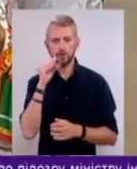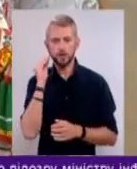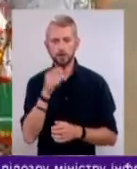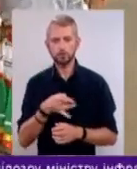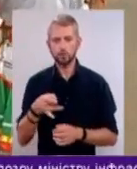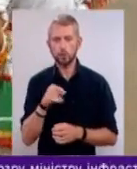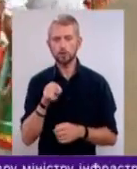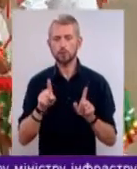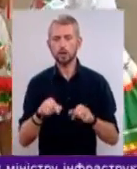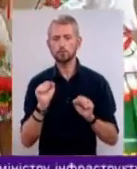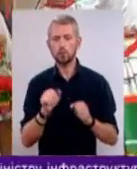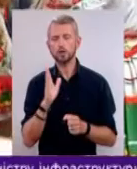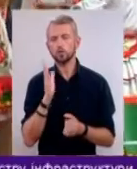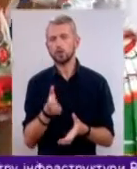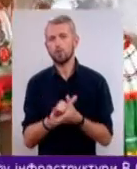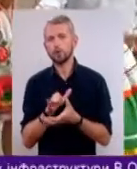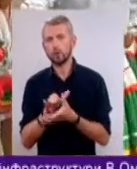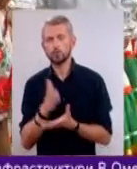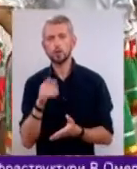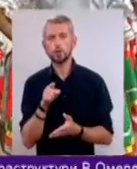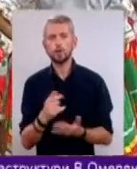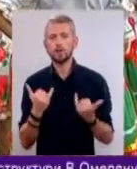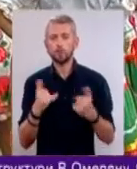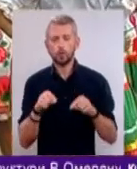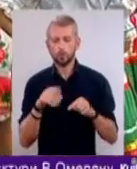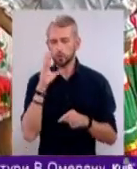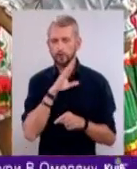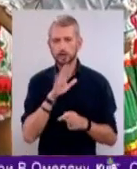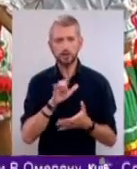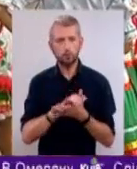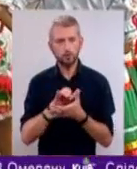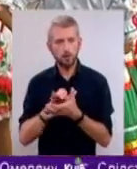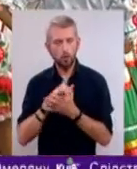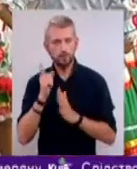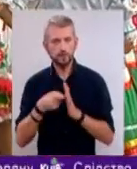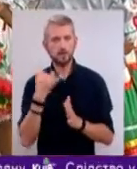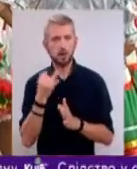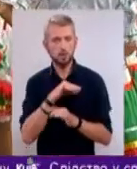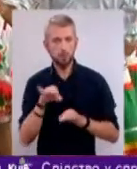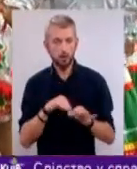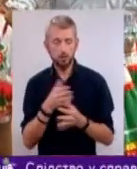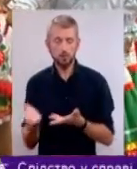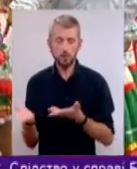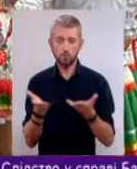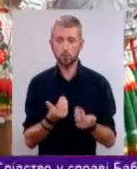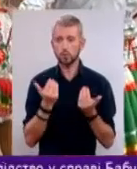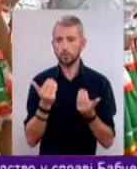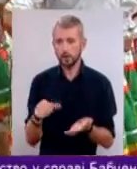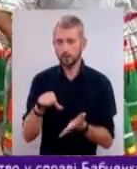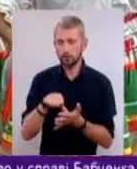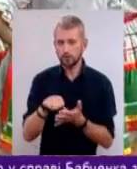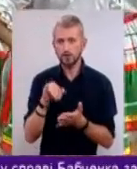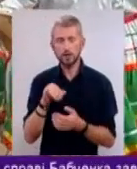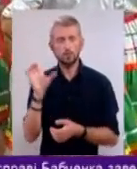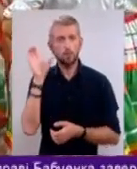районі. Там теж можна буде познайомитися. Якщо ви сьогодні тут не встигнете познайомитися з цікавими проєктами, тож запрошу вас долучитися